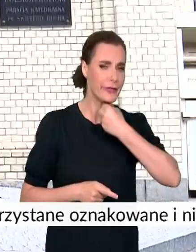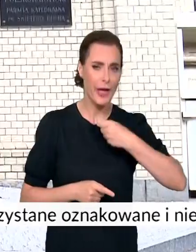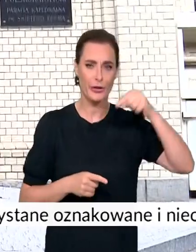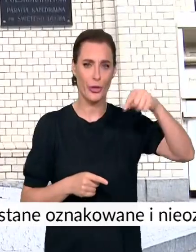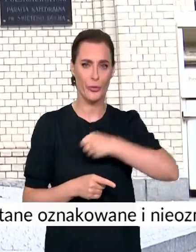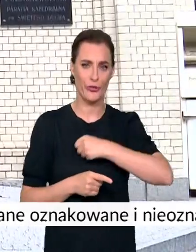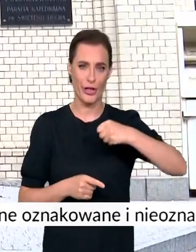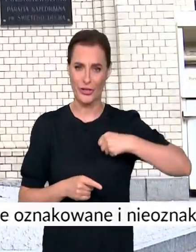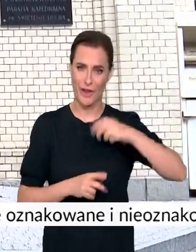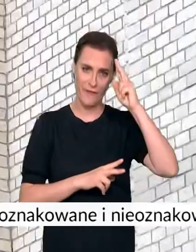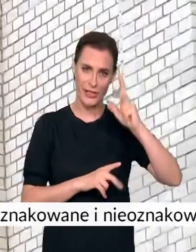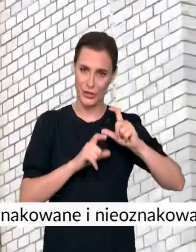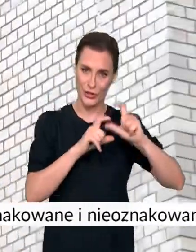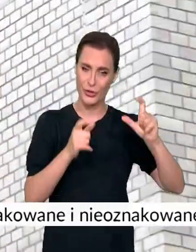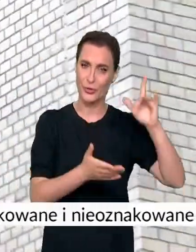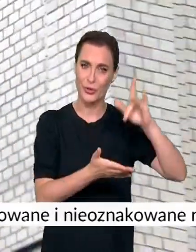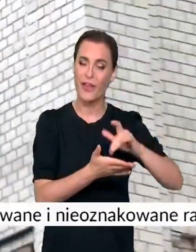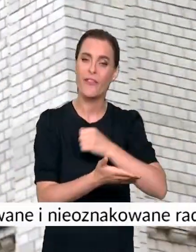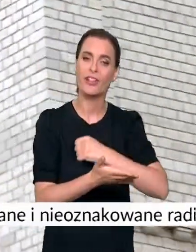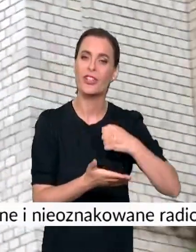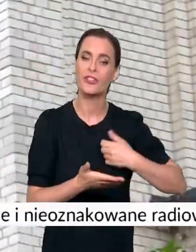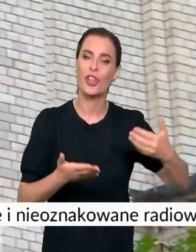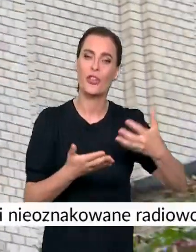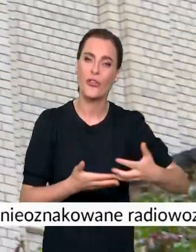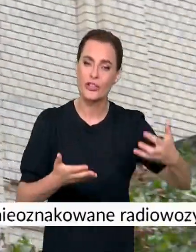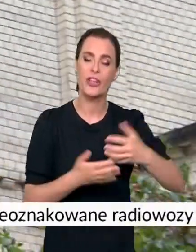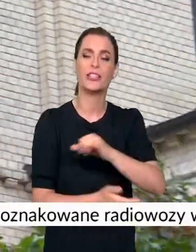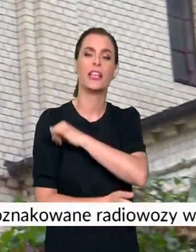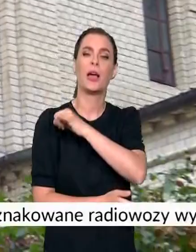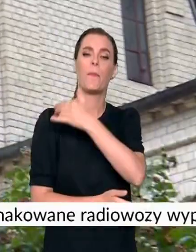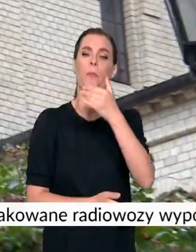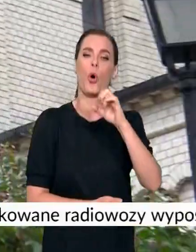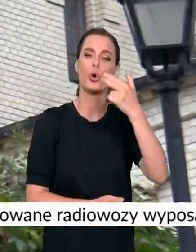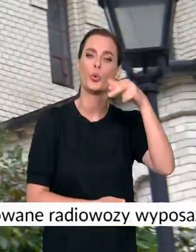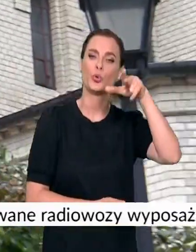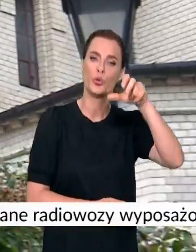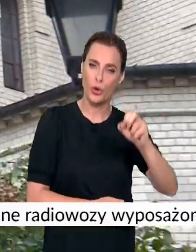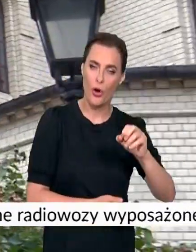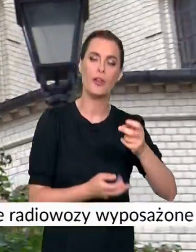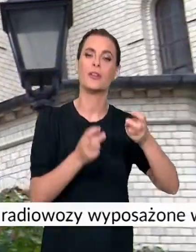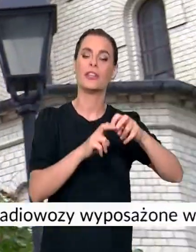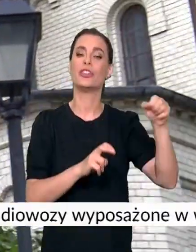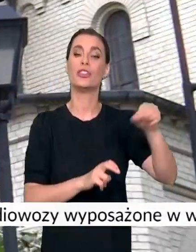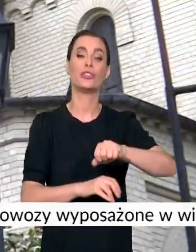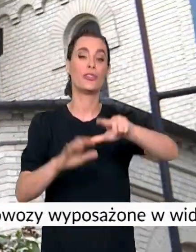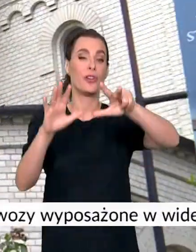warszawska instytucja muzyczna. Warszawskie Towarzystwo Muzyczne im. Stanisława Moniuszki. Założone w